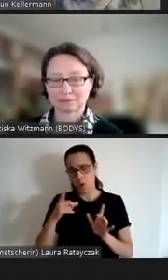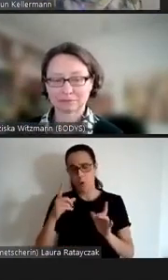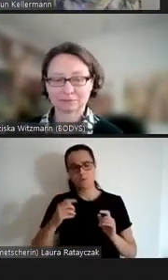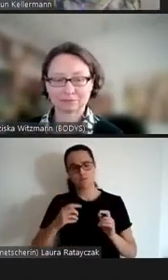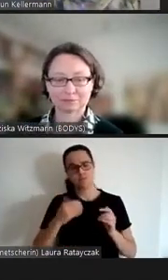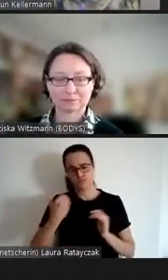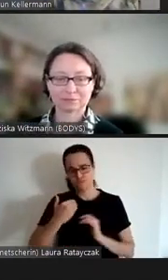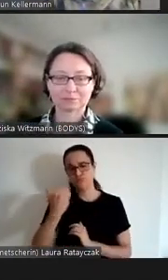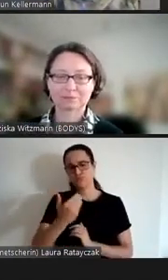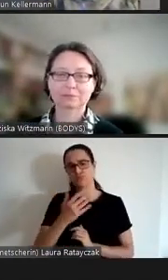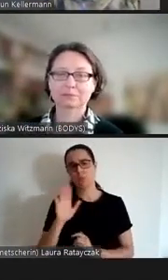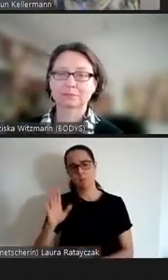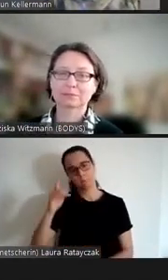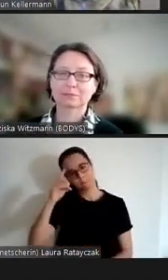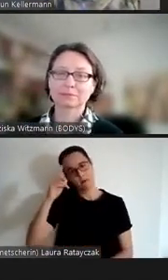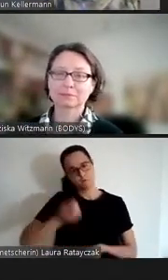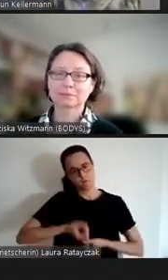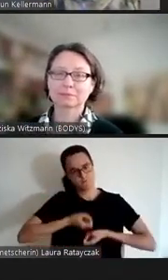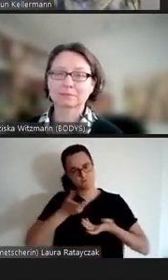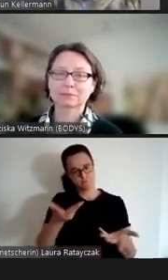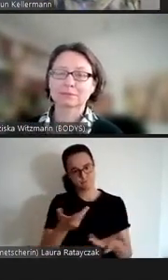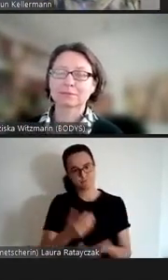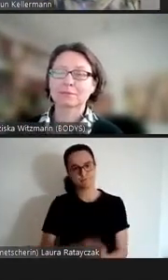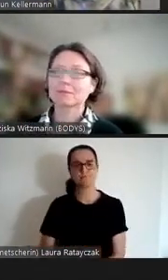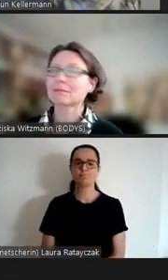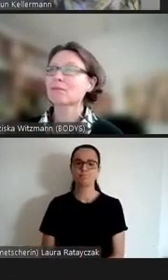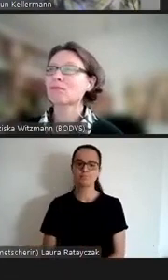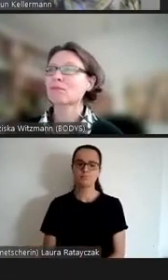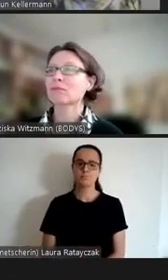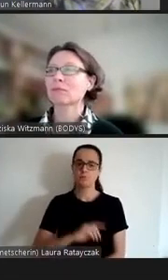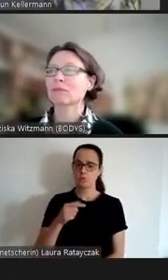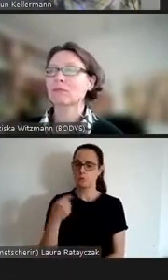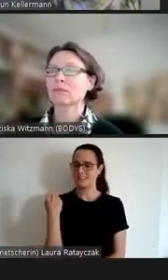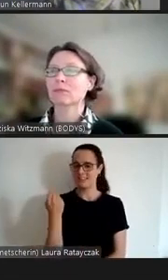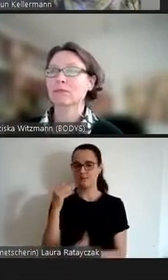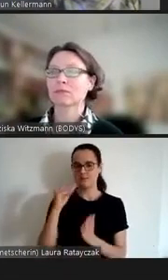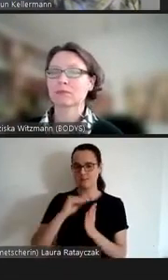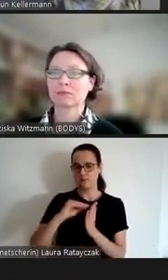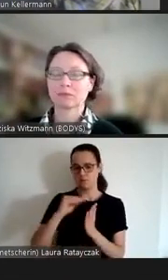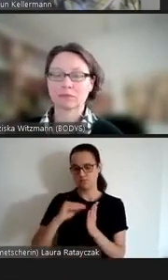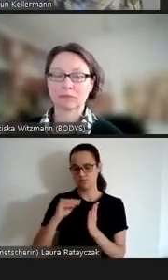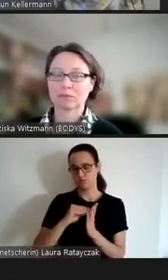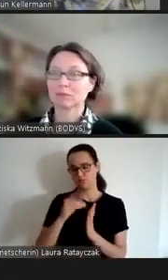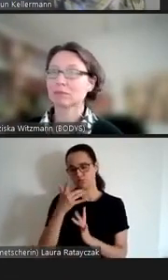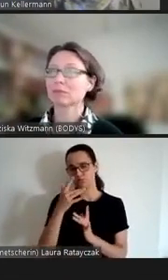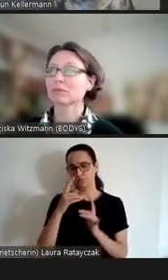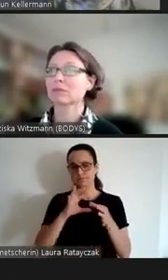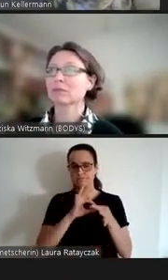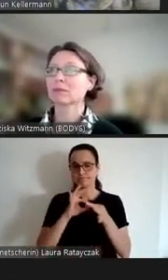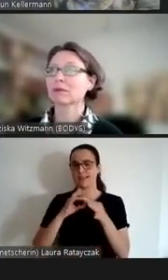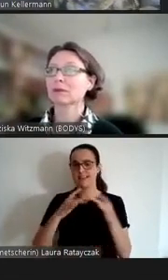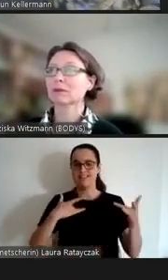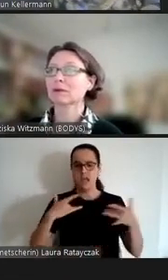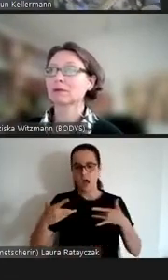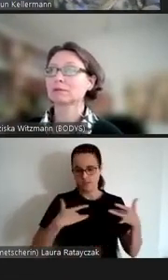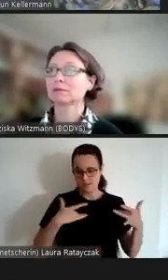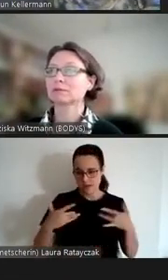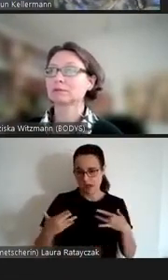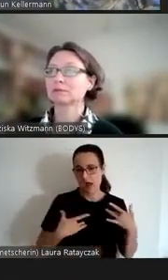und sie schreibt Theaterstücke die auf vielen Deutsch in